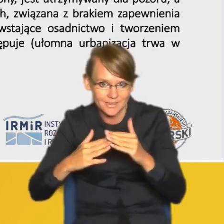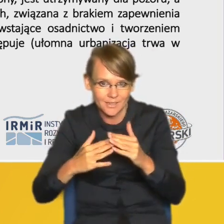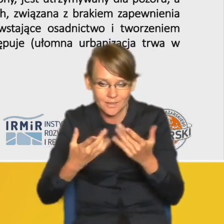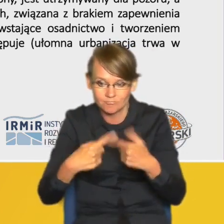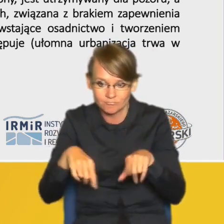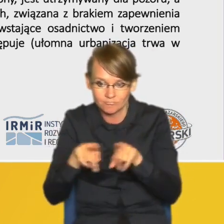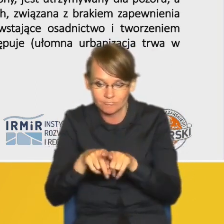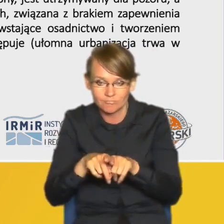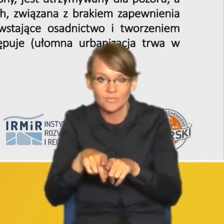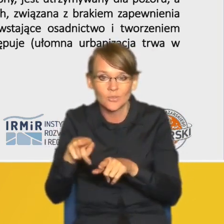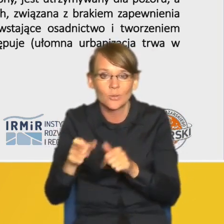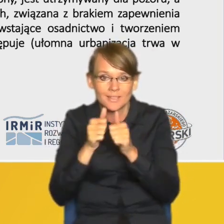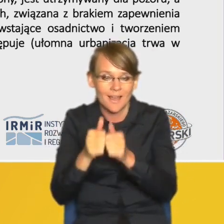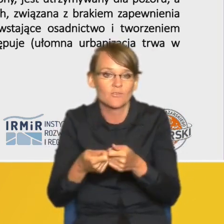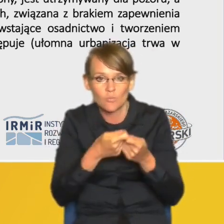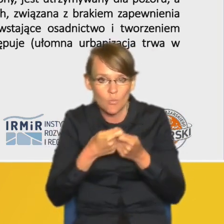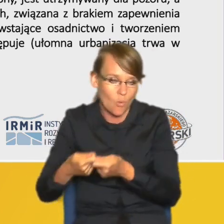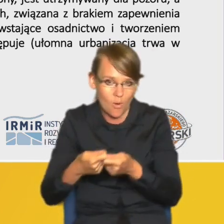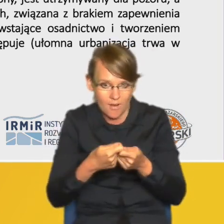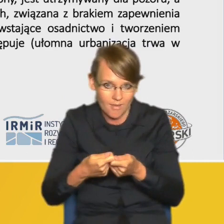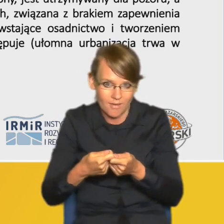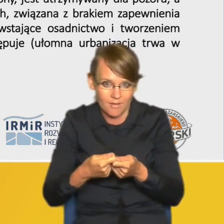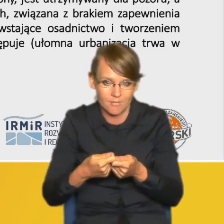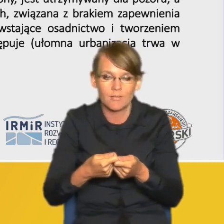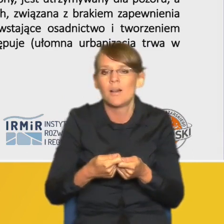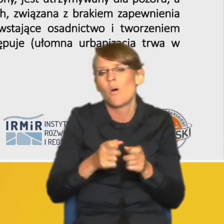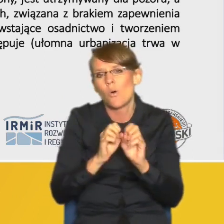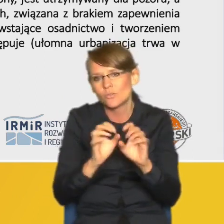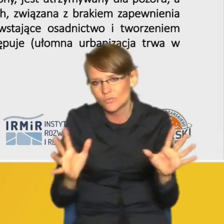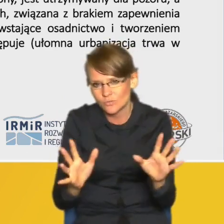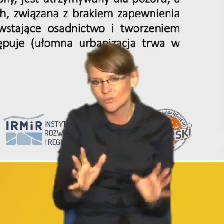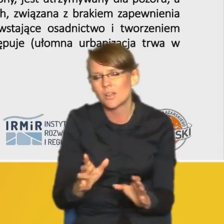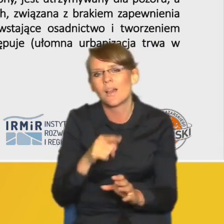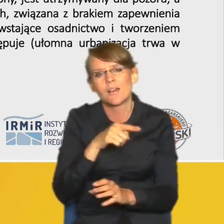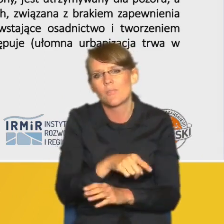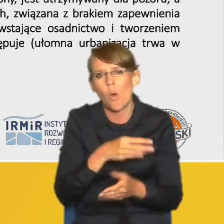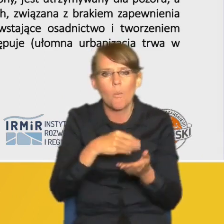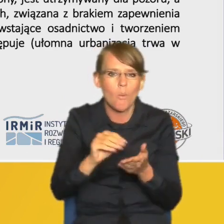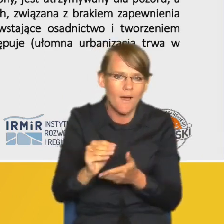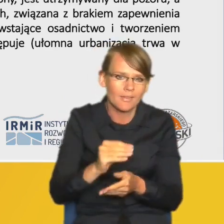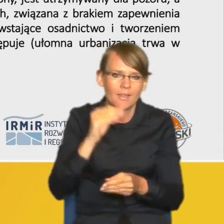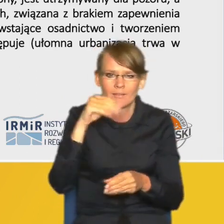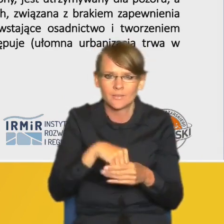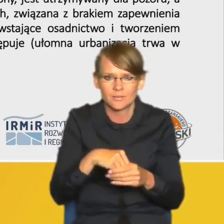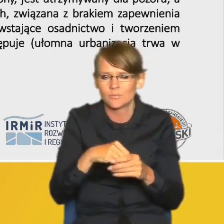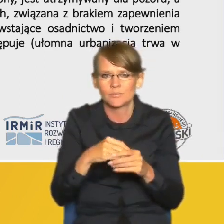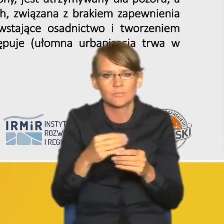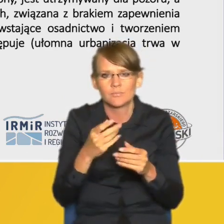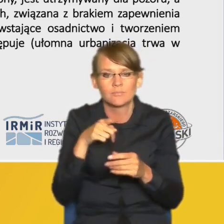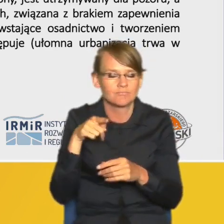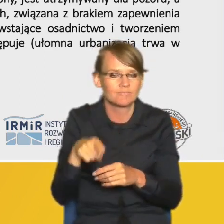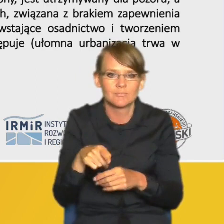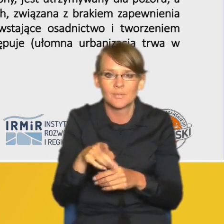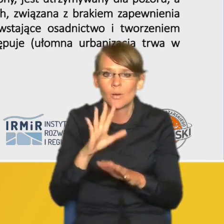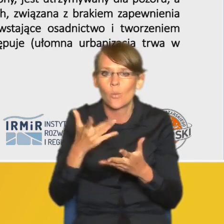tych zadań wspólnych oczywiście ona może obejmować bardzo różną część wartości tych